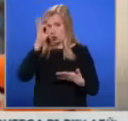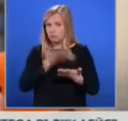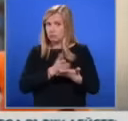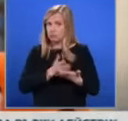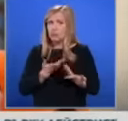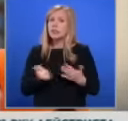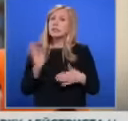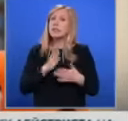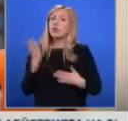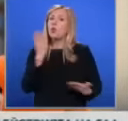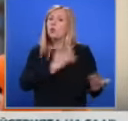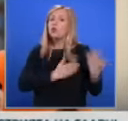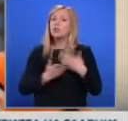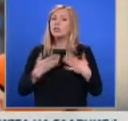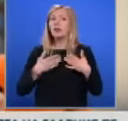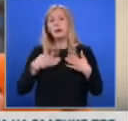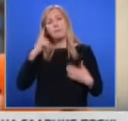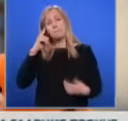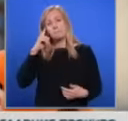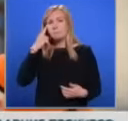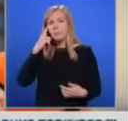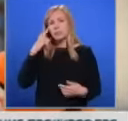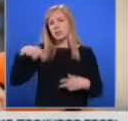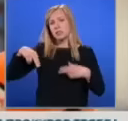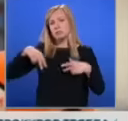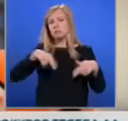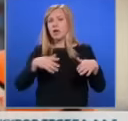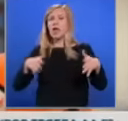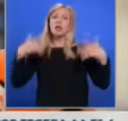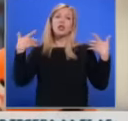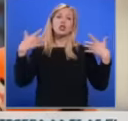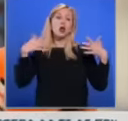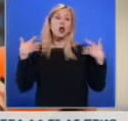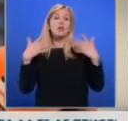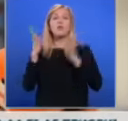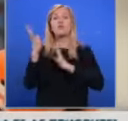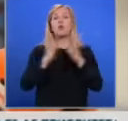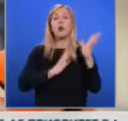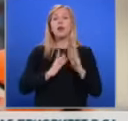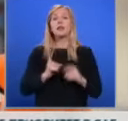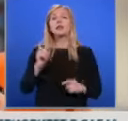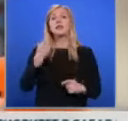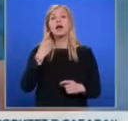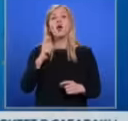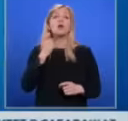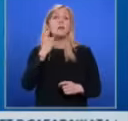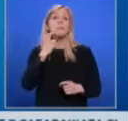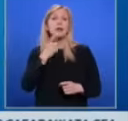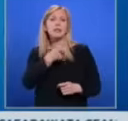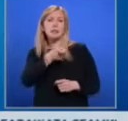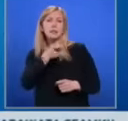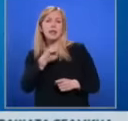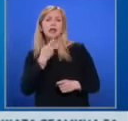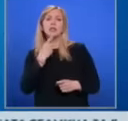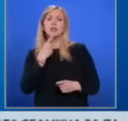училище имал намерение да се разхожда в гората на горна баня и да стреля за упражнение. За